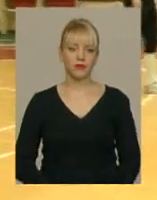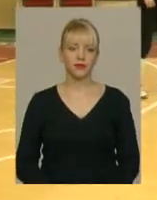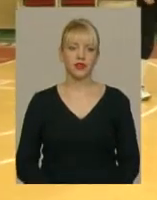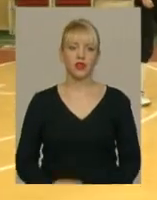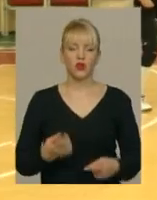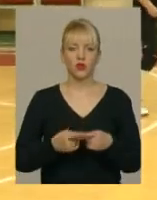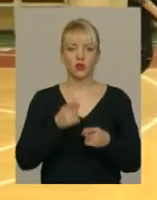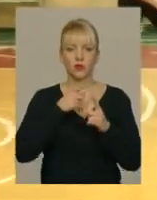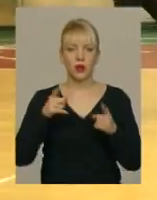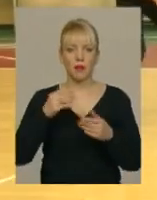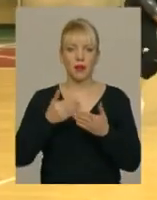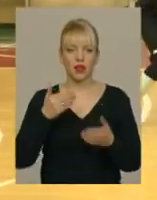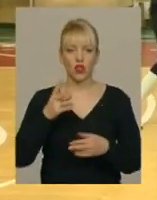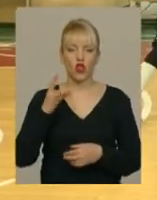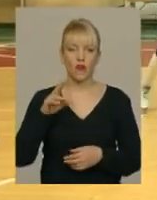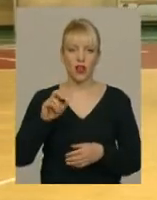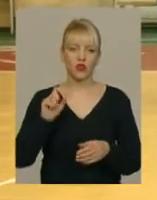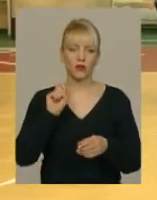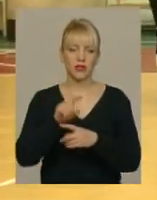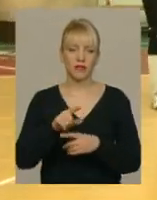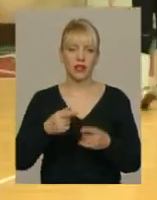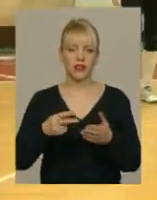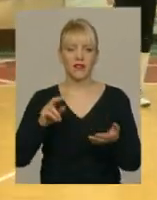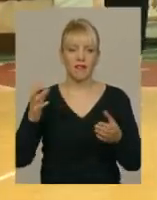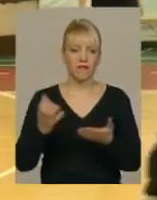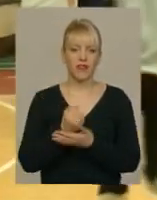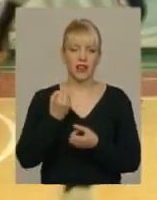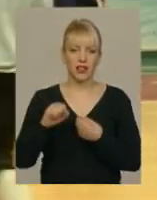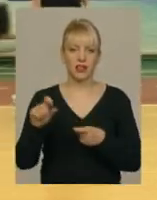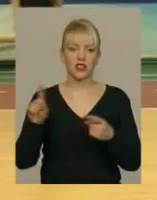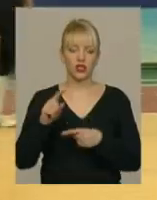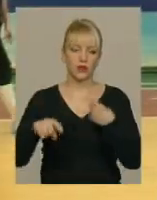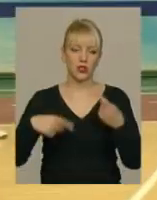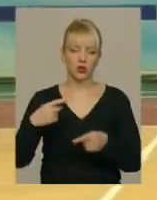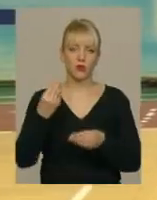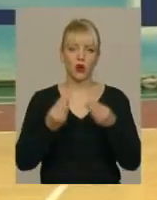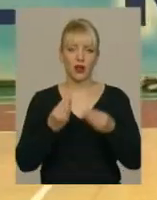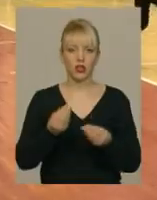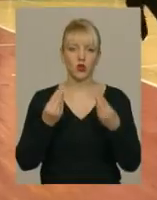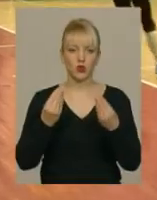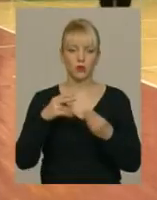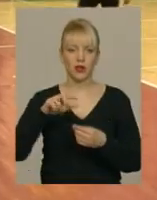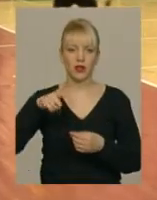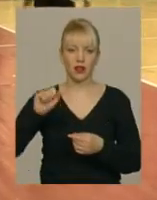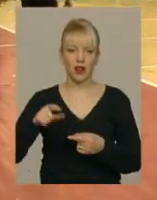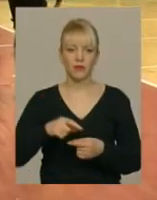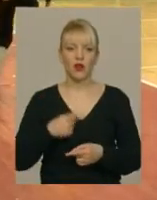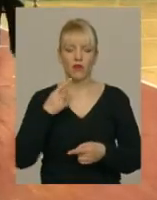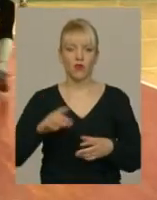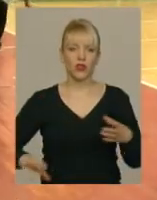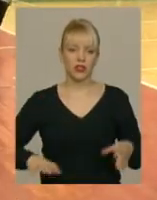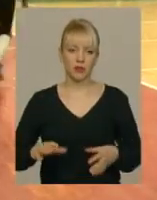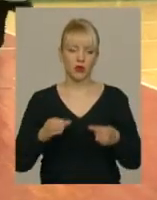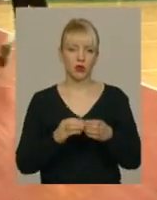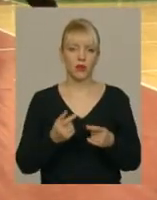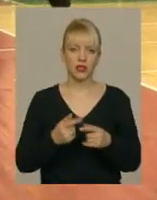У цьому сезоні перед новатором стоїть завдання виграти, аби в наступному грати в суперлізі, каже тренер команди Олексій Колісецький. І додає, для